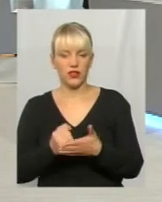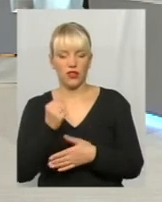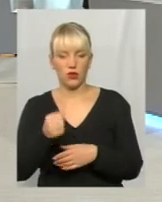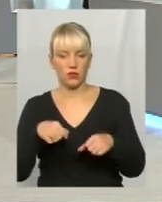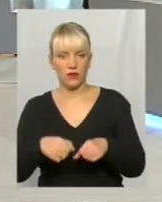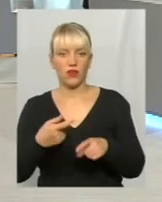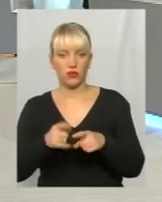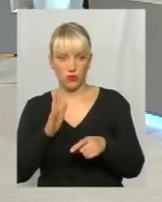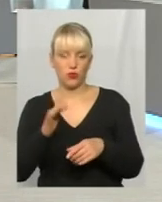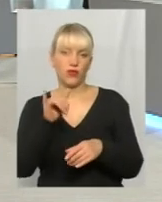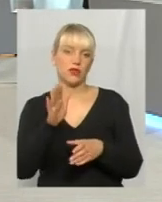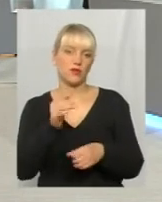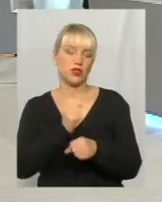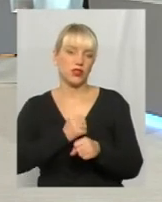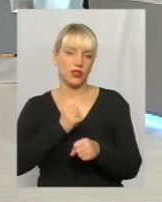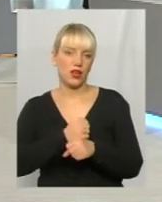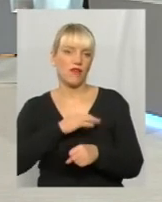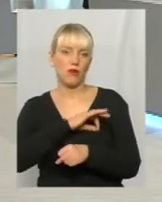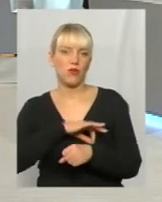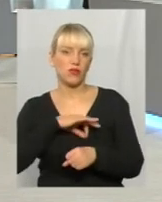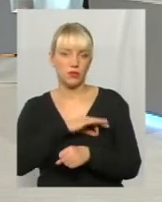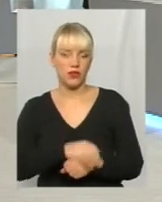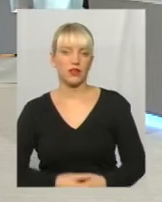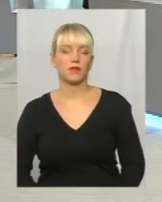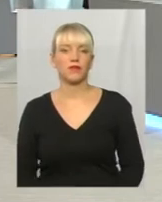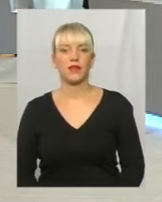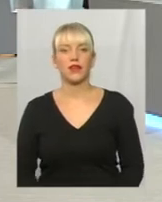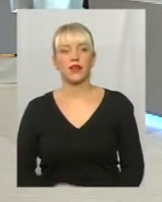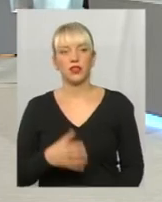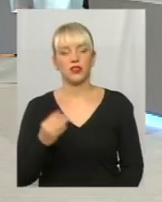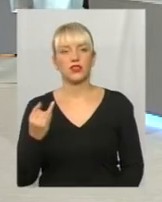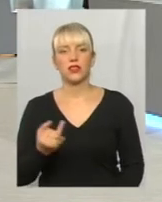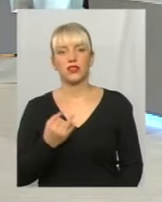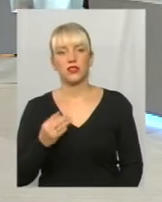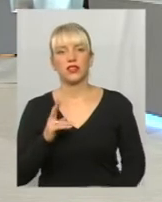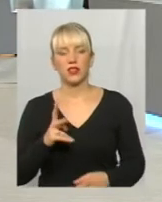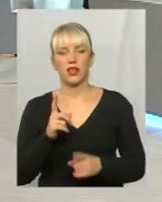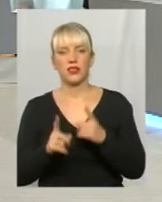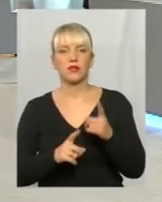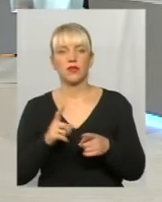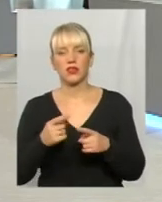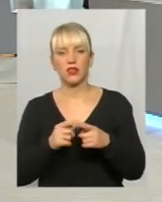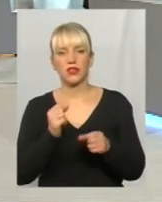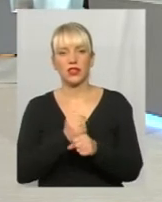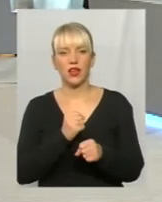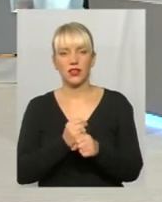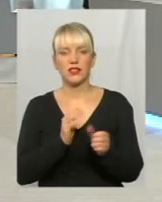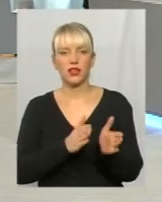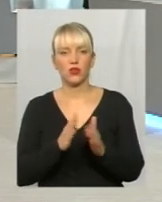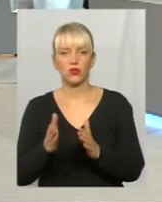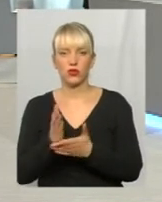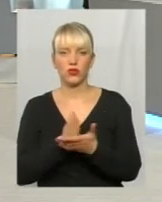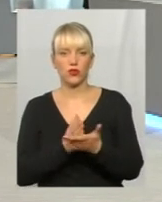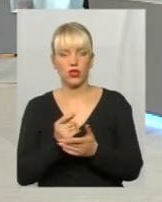дієва профспілка. Насправді це ж все просто. Пані Ксенія, ще дуже цікаво, як змінилася діяльність регуляторної служби у світлі